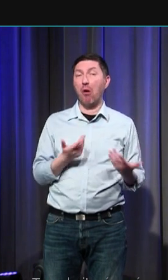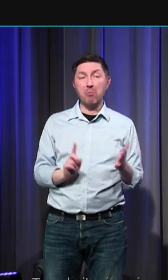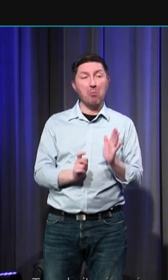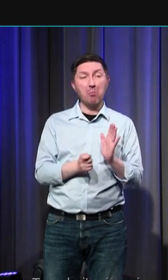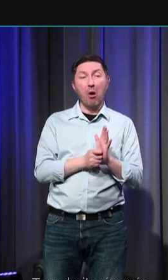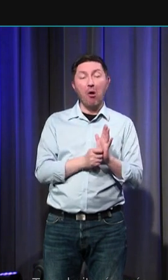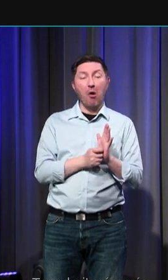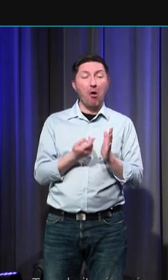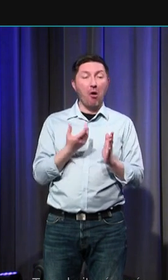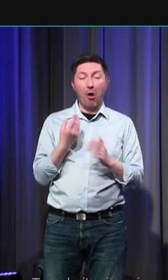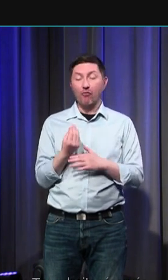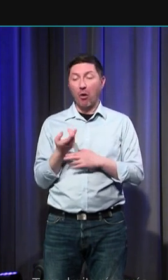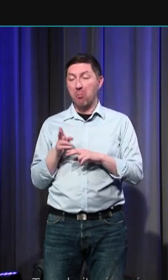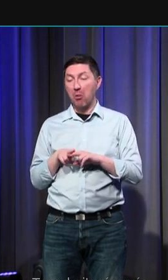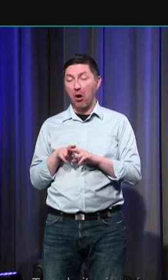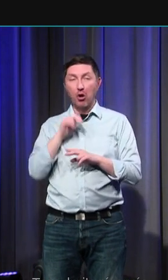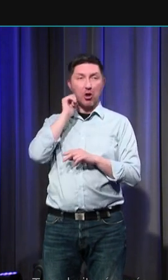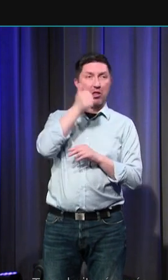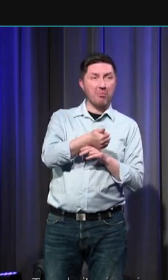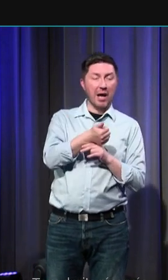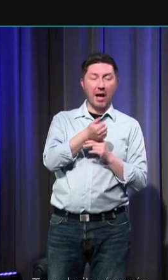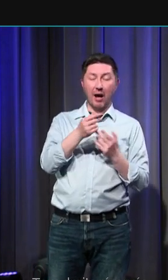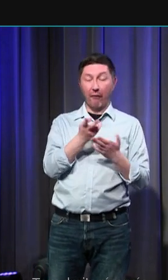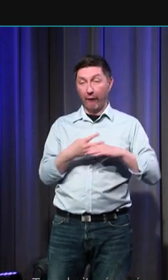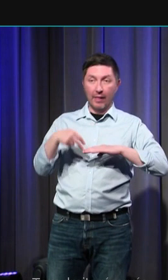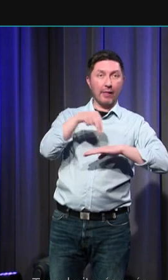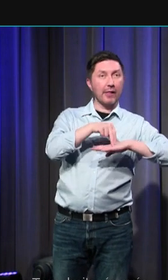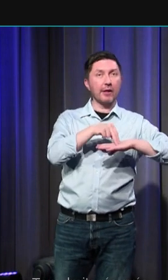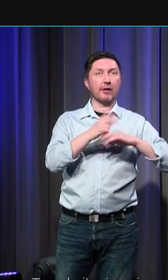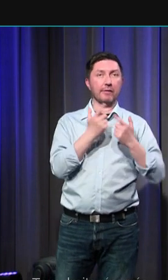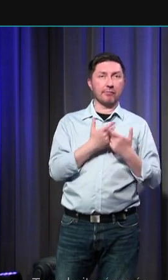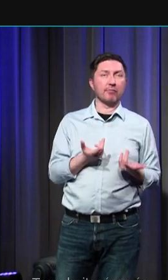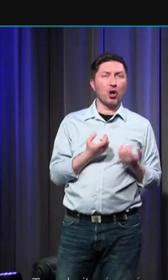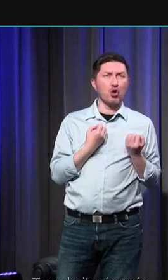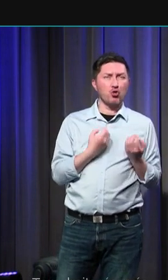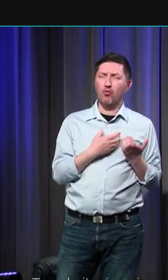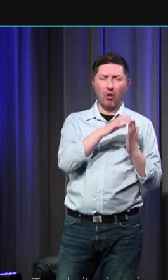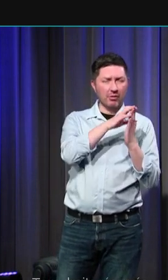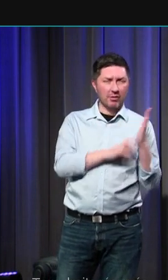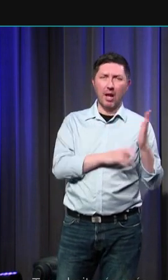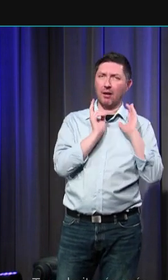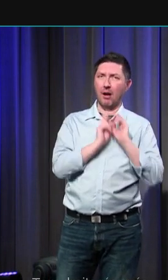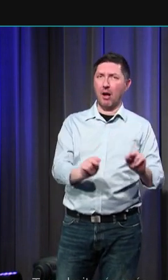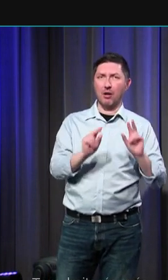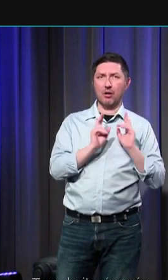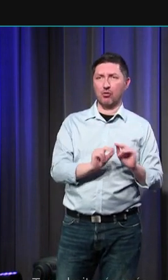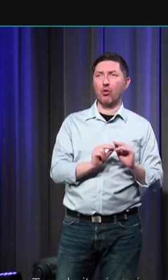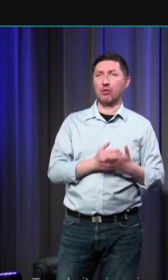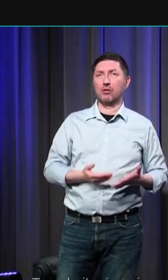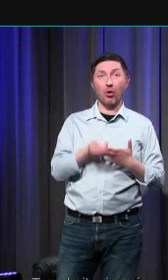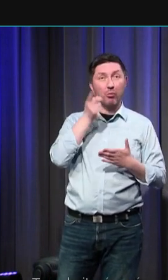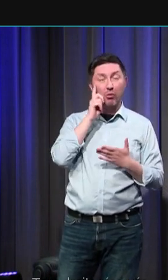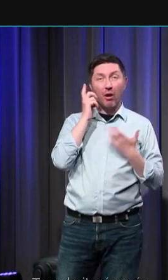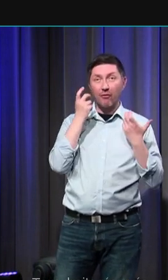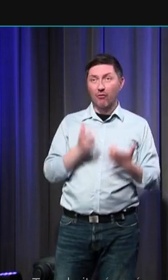au lendemain de son décès les textes mentionnent très souvent forcément on est en quête de